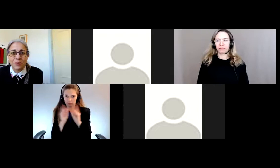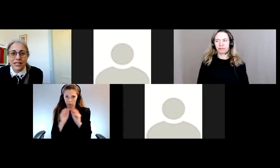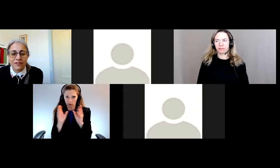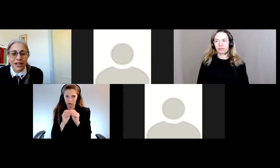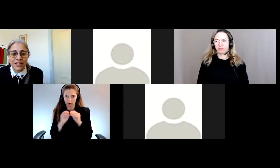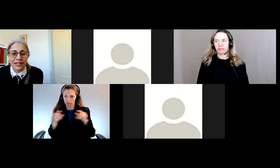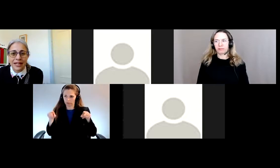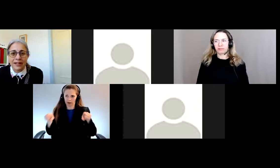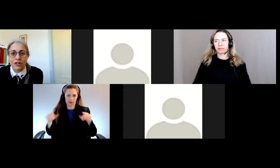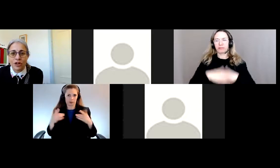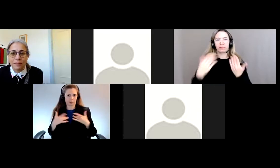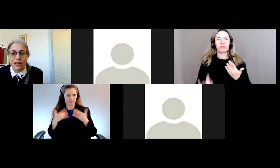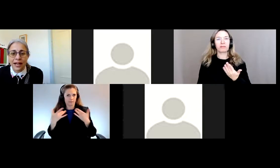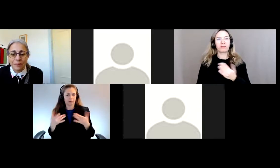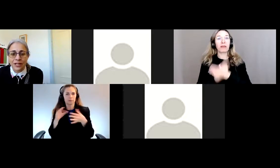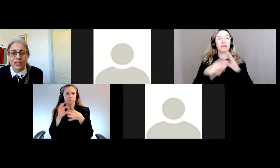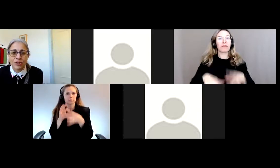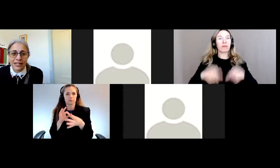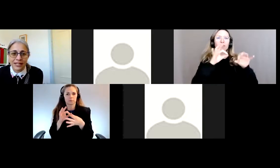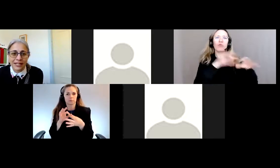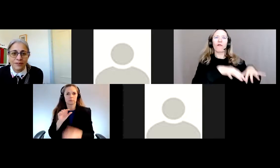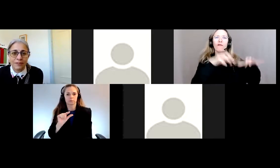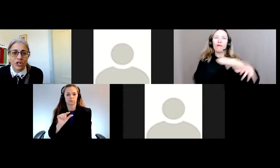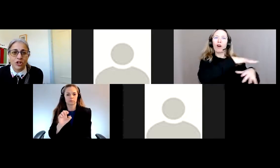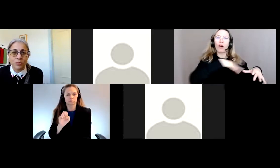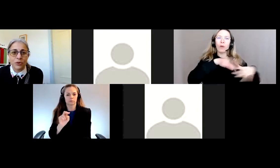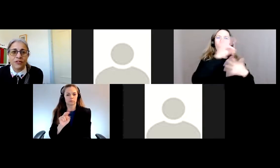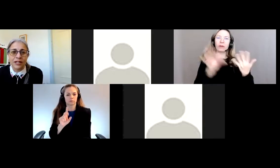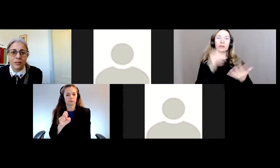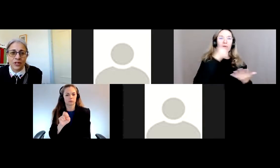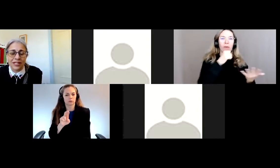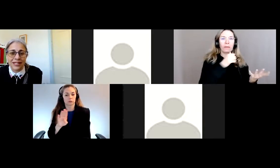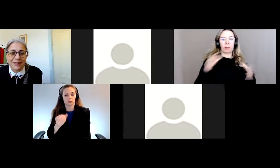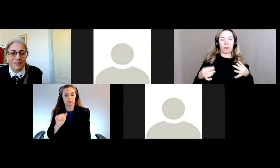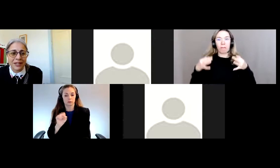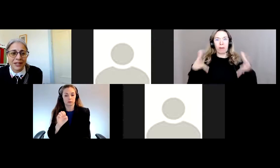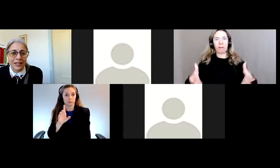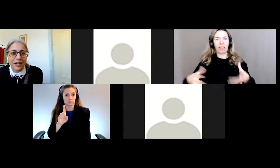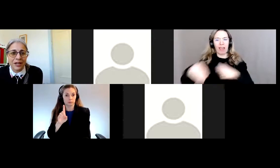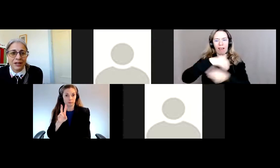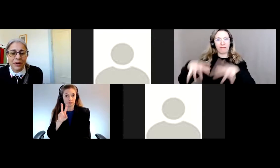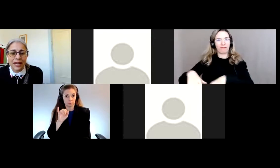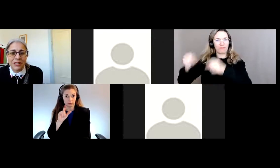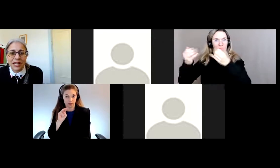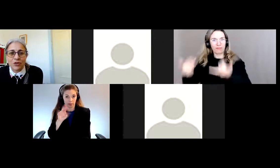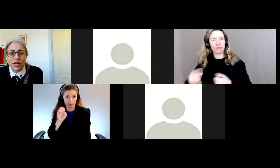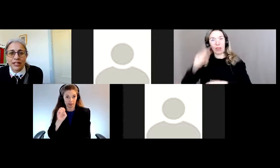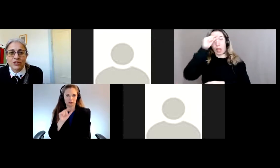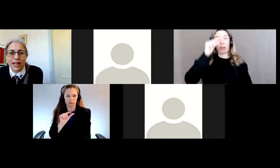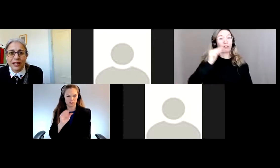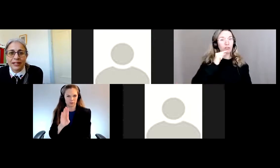Notre événement parallèle du Forum de la condition féminine, genre et